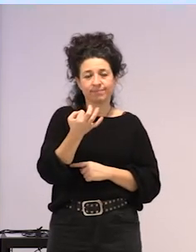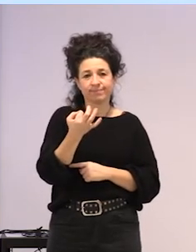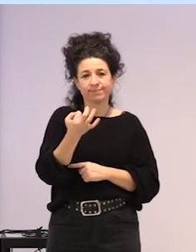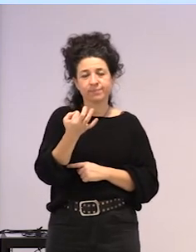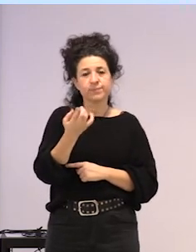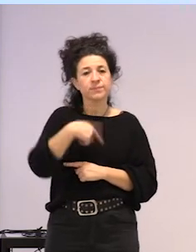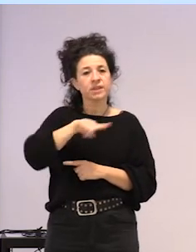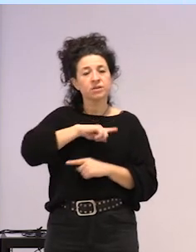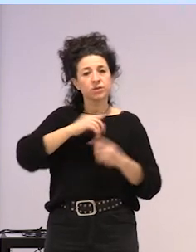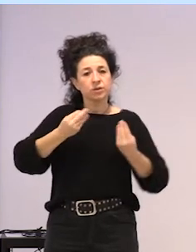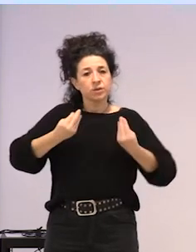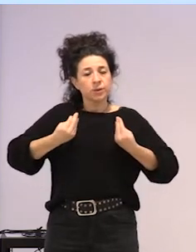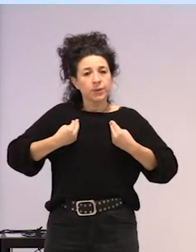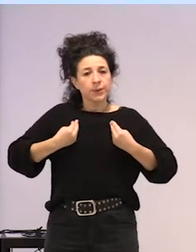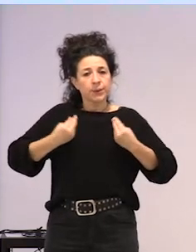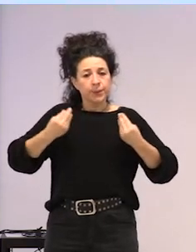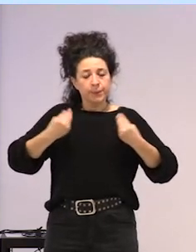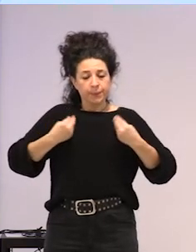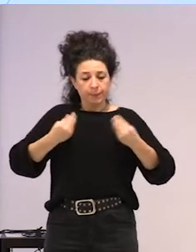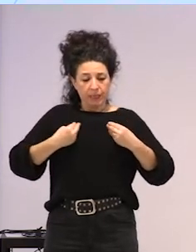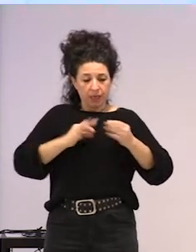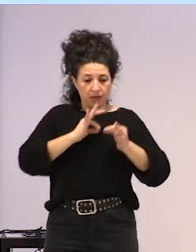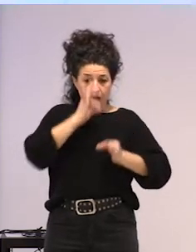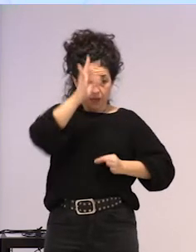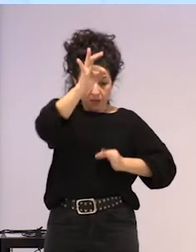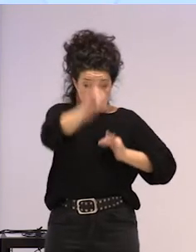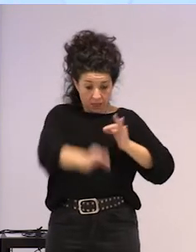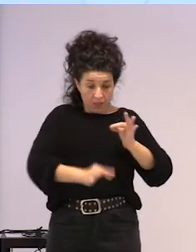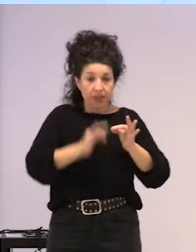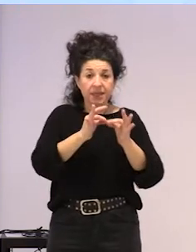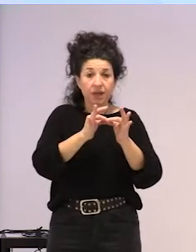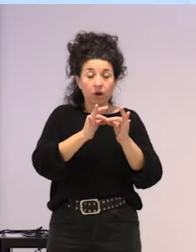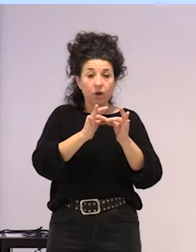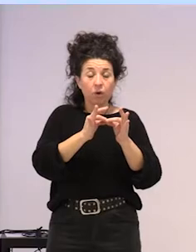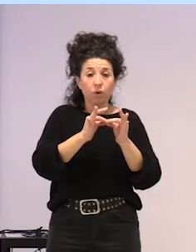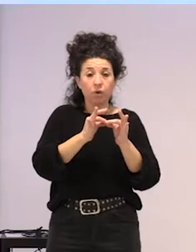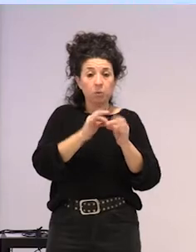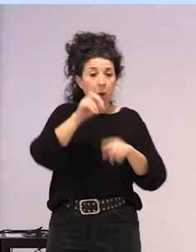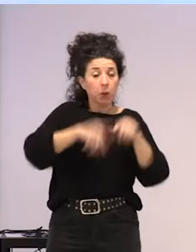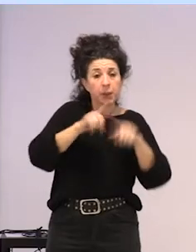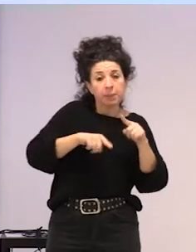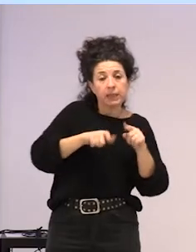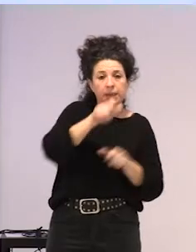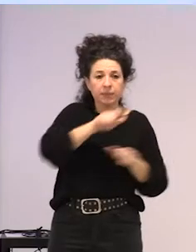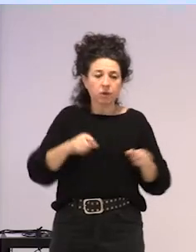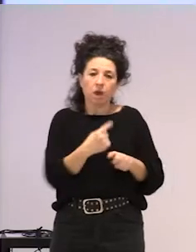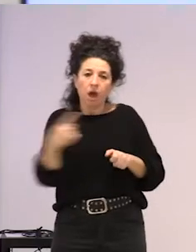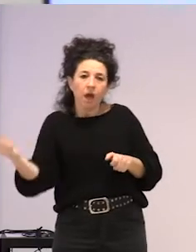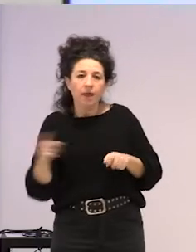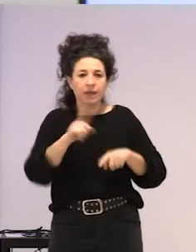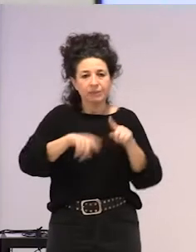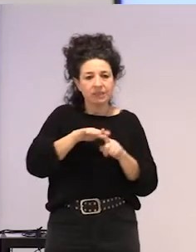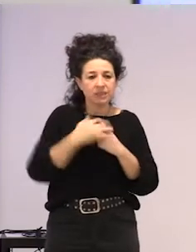gure bizitzaren zikloan zehar, gehiago edo gutxiago, pertsonaren arabera, eta bakoitzaren egoeraren